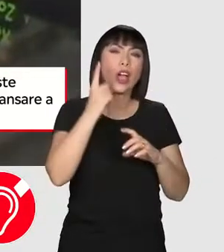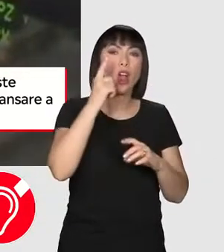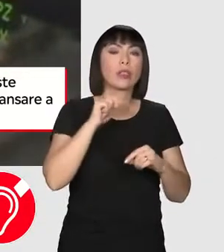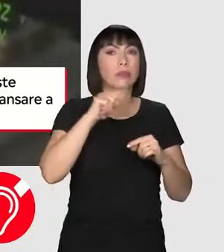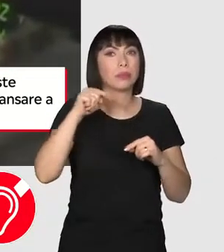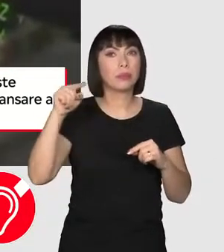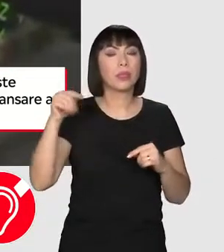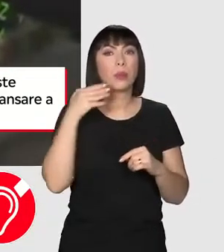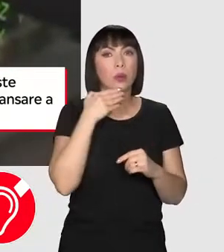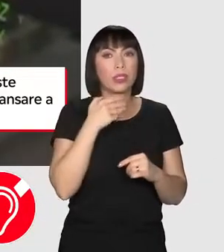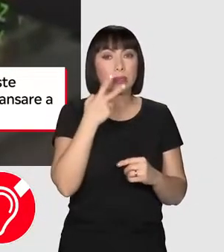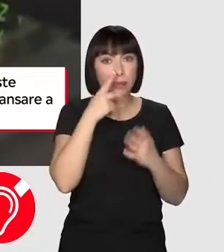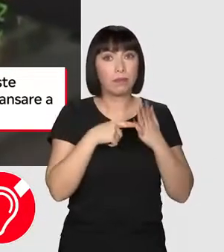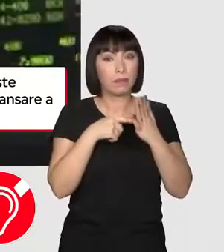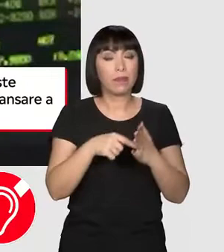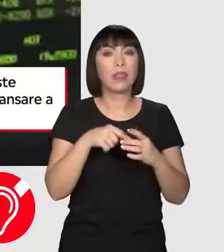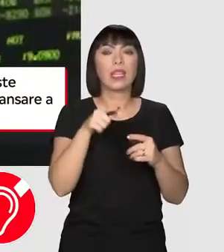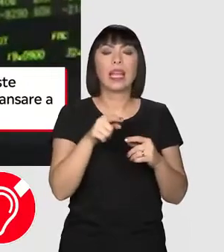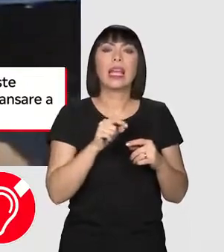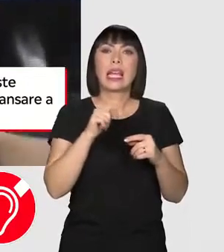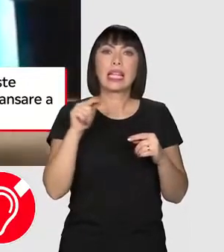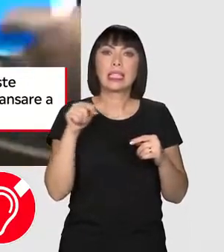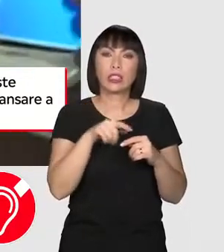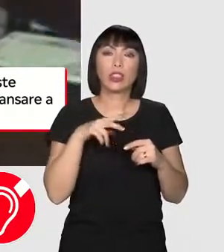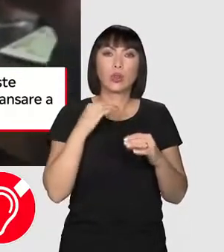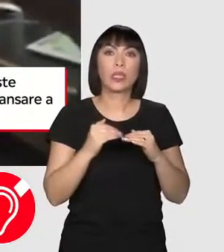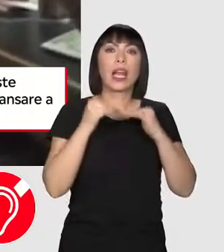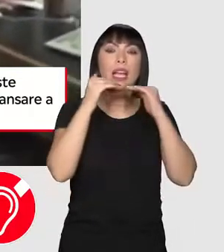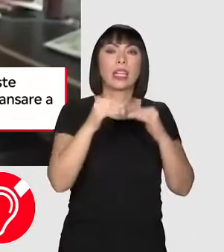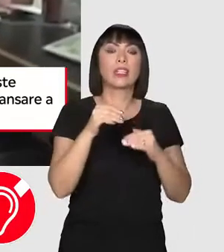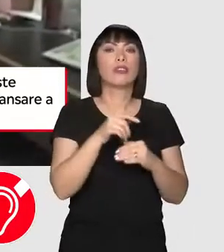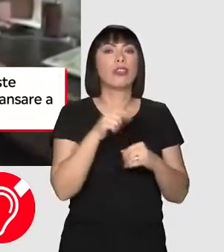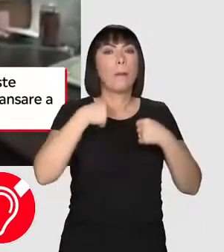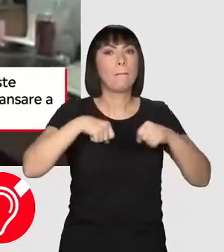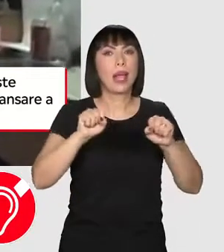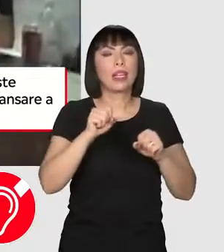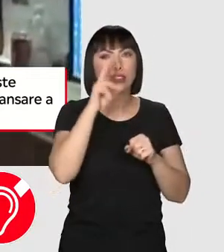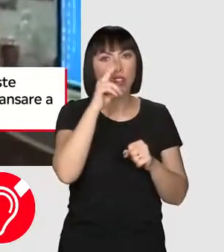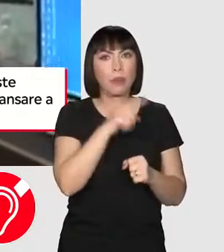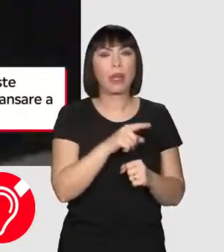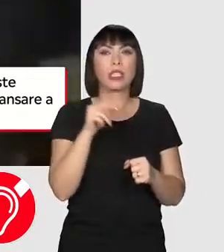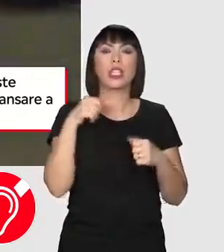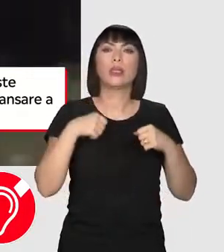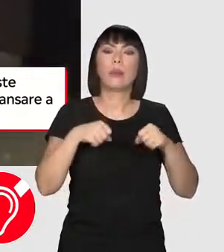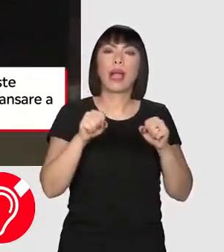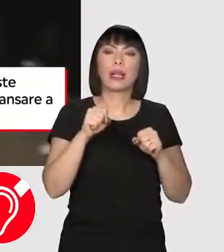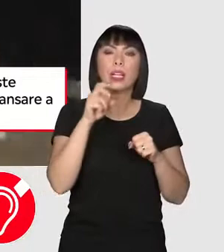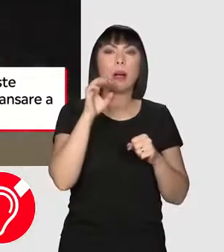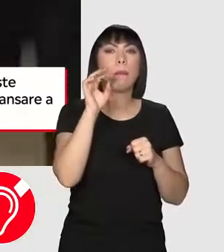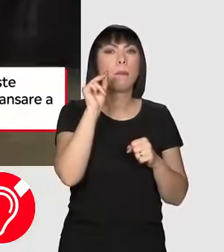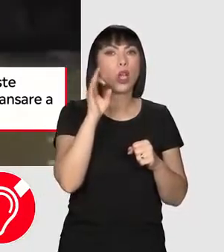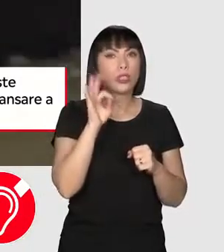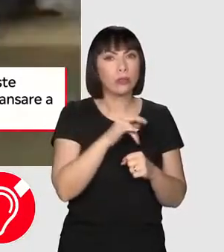De remarcat că din structura indicelui sunt creșteri pe doi ce banc, doi ce post, staf, adică acțiuni care au avut de